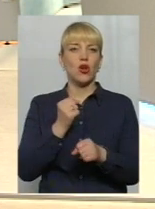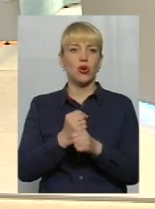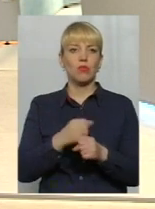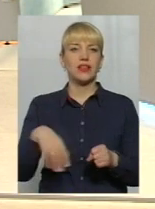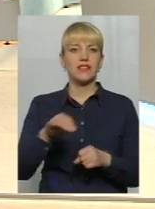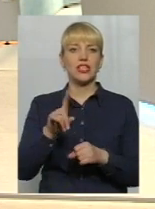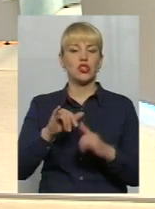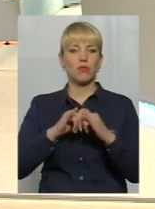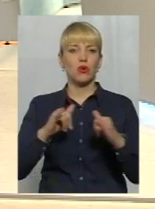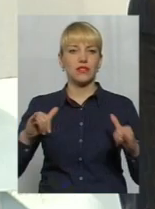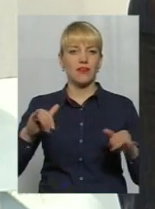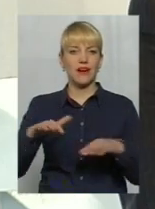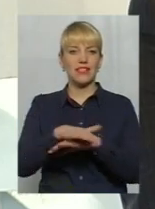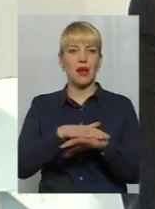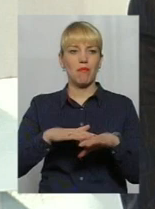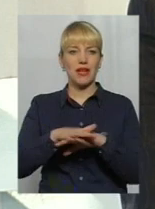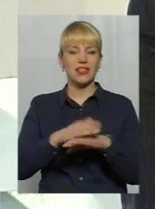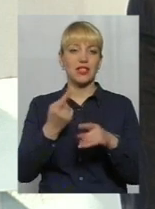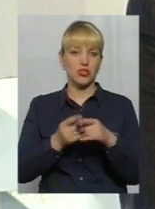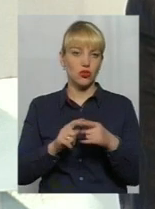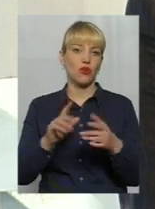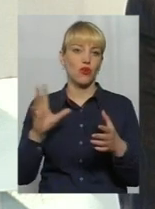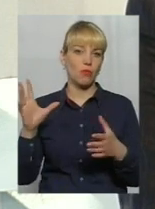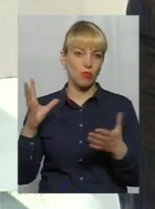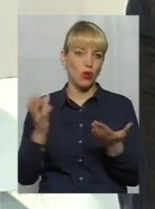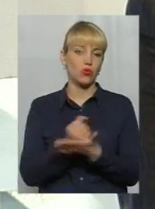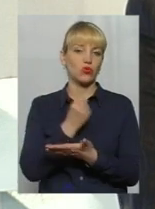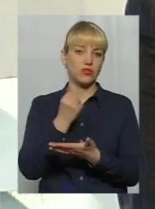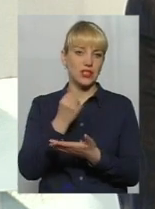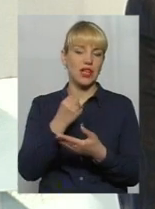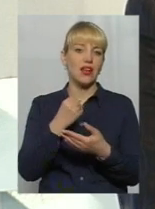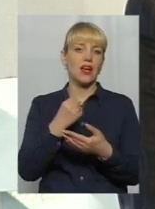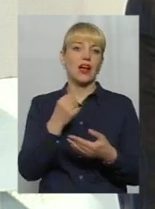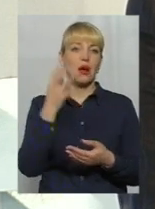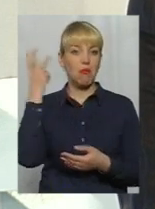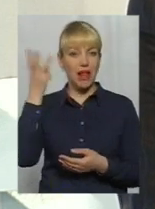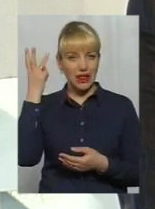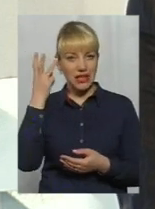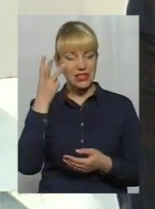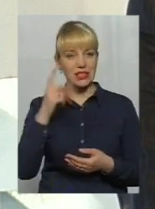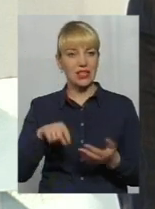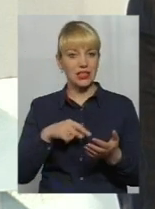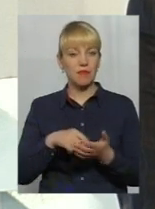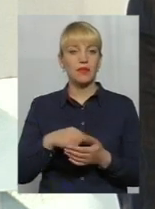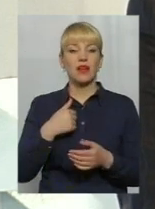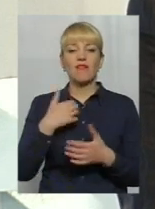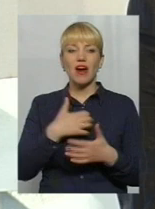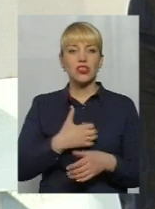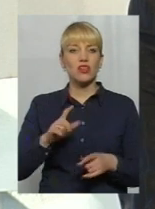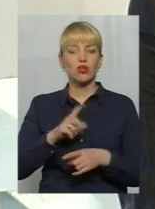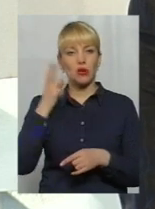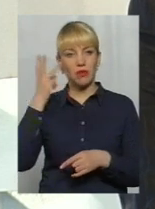з того всього вийшов Хмельницький. Для нас важливо, щоб Хмельницький бачили на